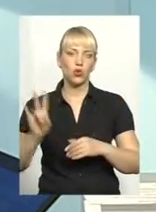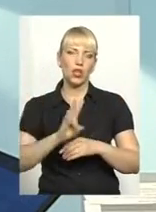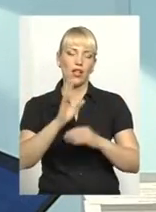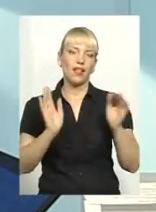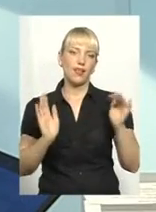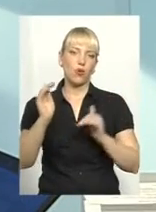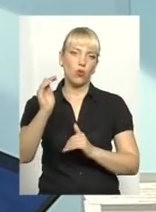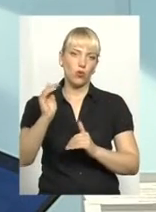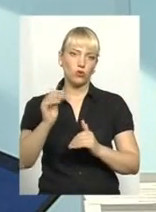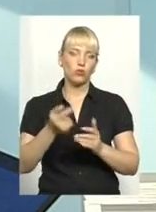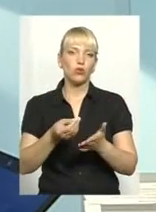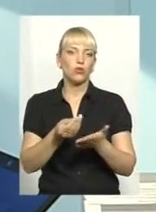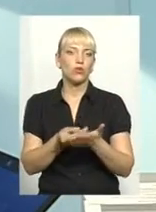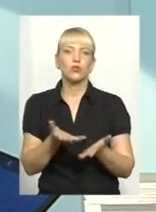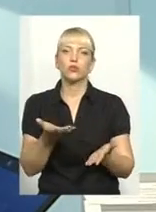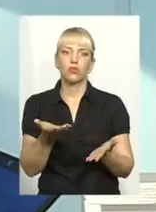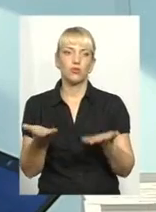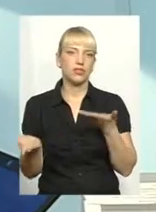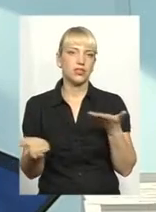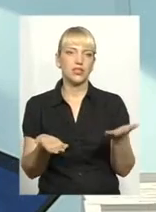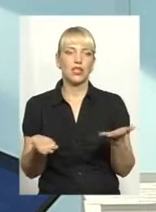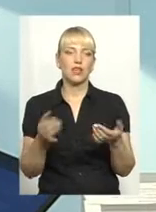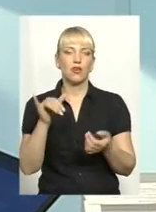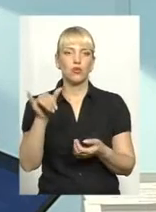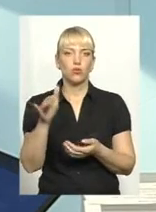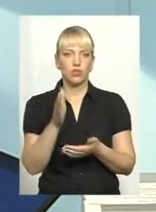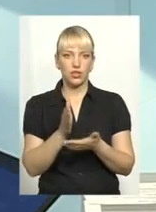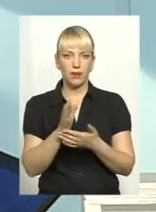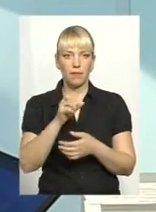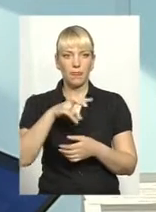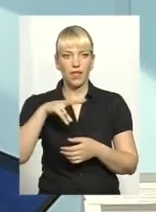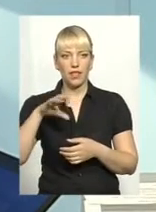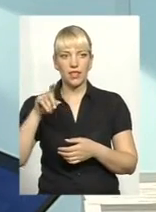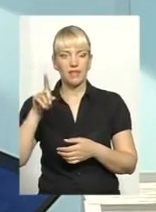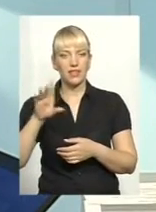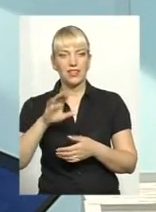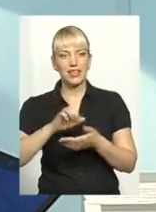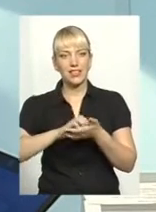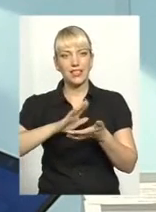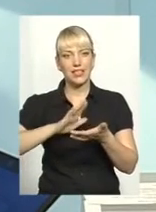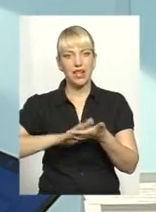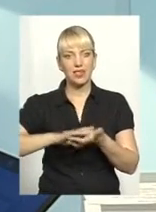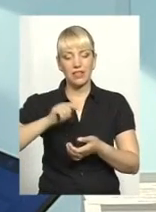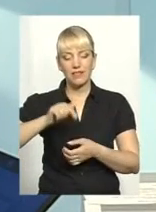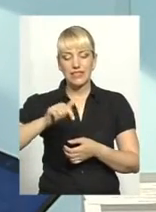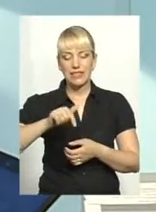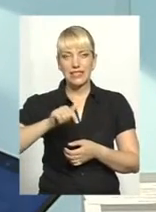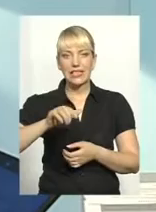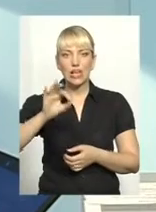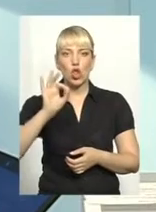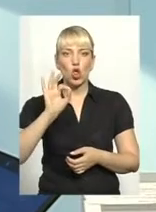ікону, коштовність, яка в нього є, але він не зазначив в цій нульовій електронній